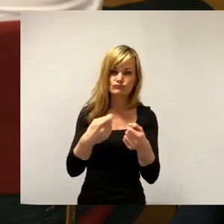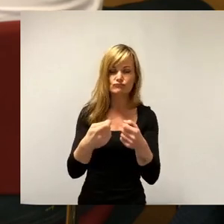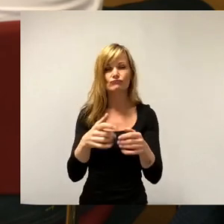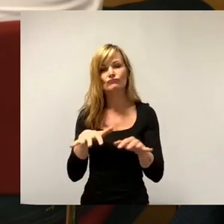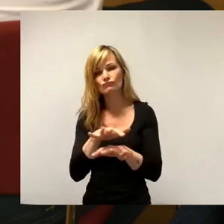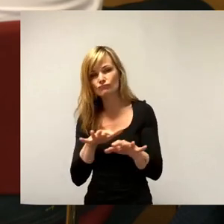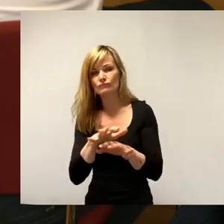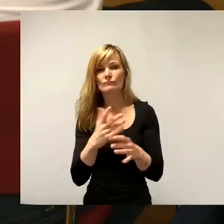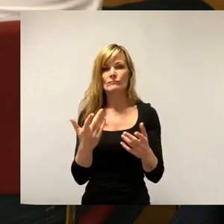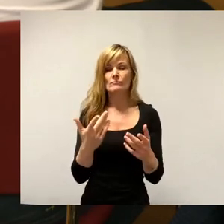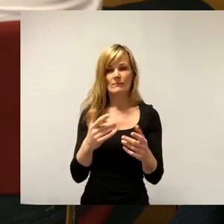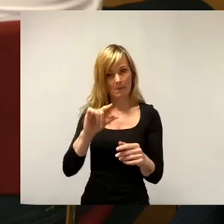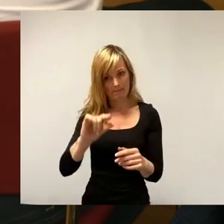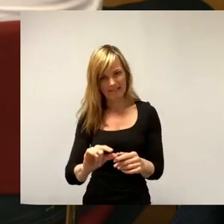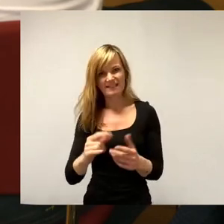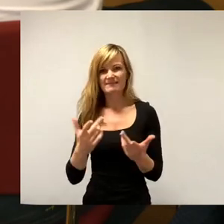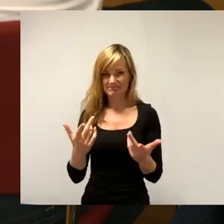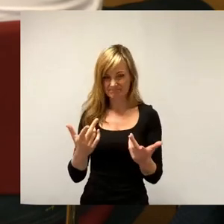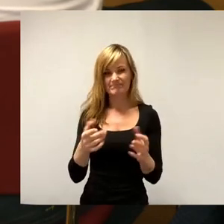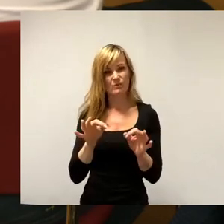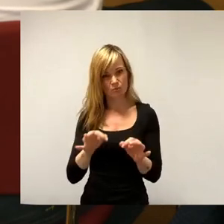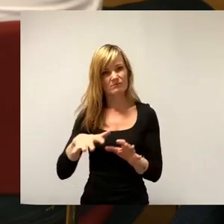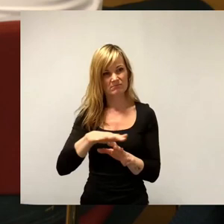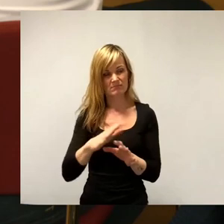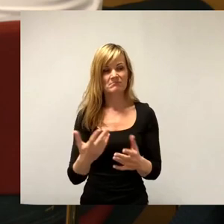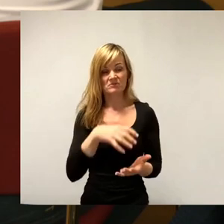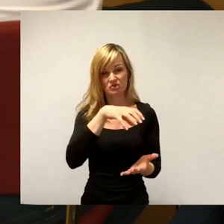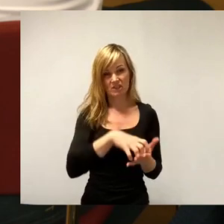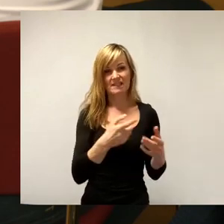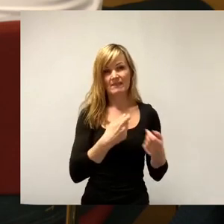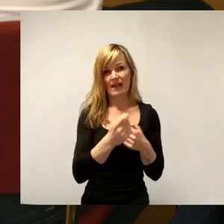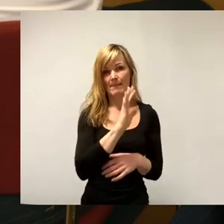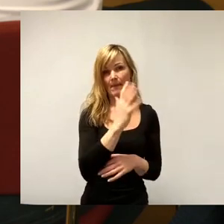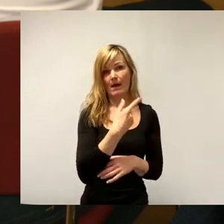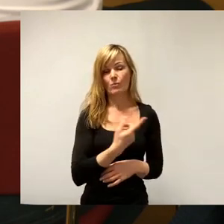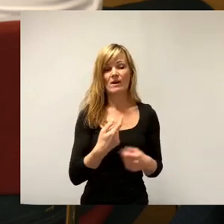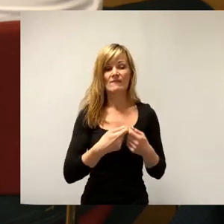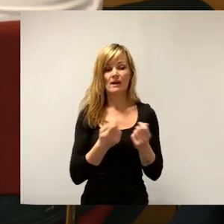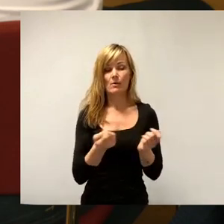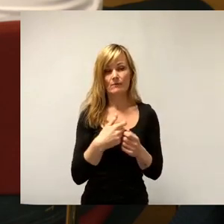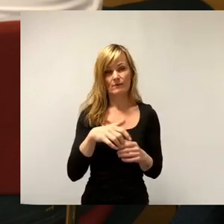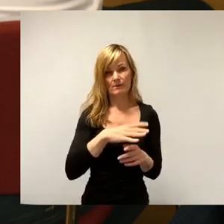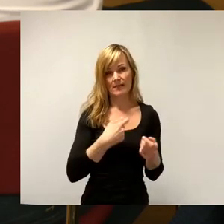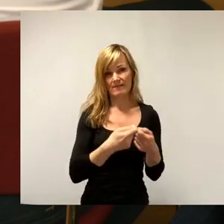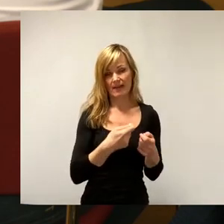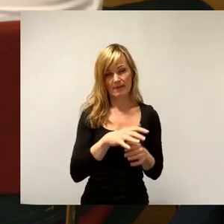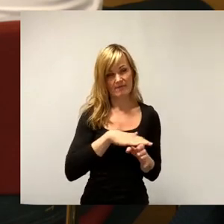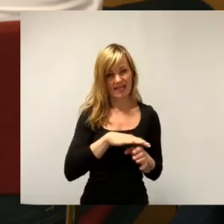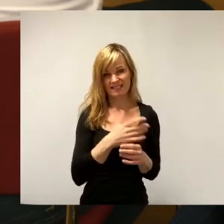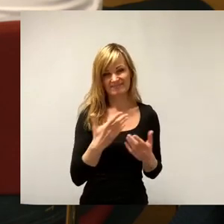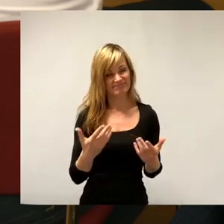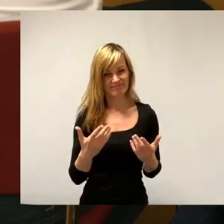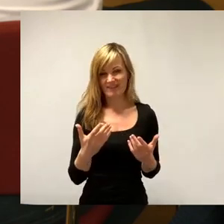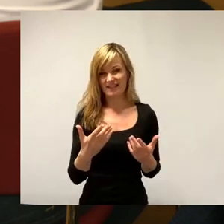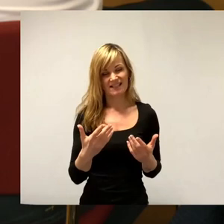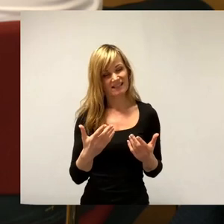sicherlich in einem städtischen Gewerbepark oder beim Verkauf von Gewerbeflächen an